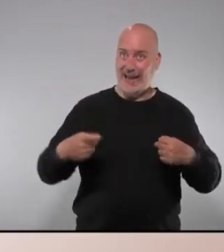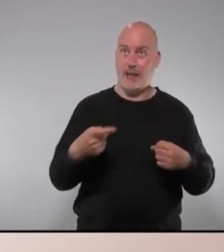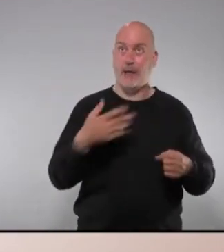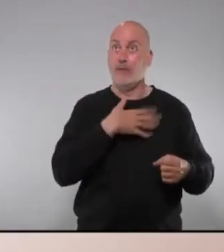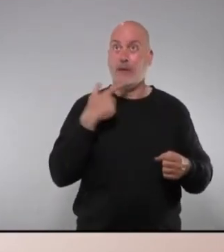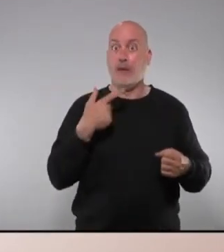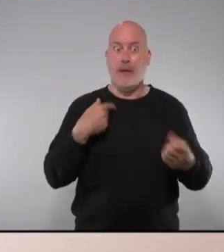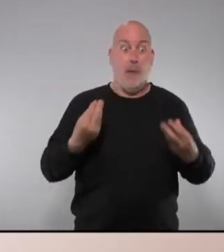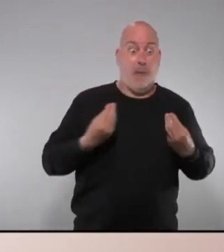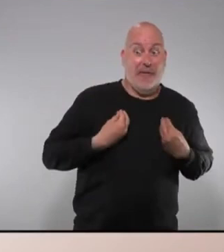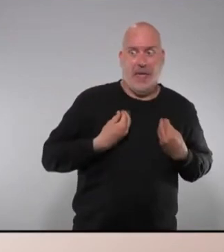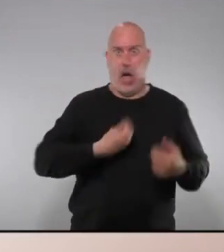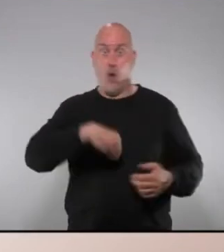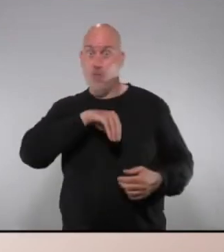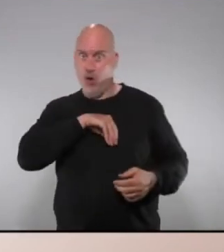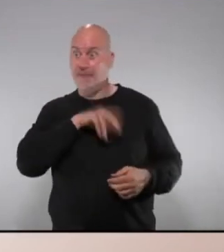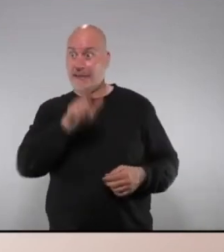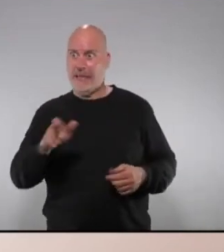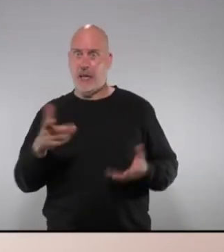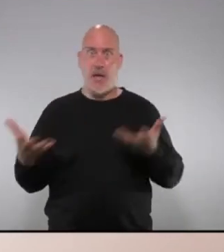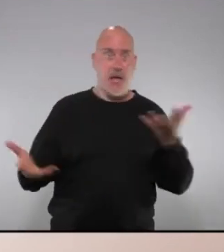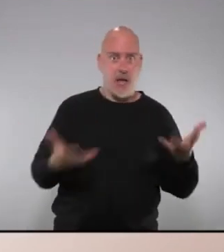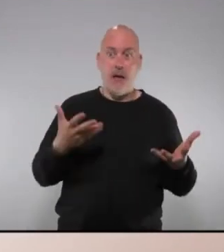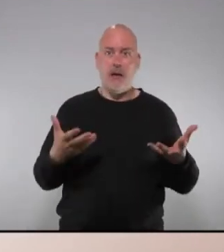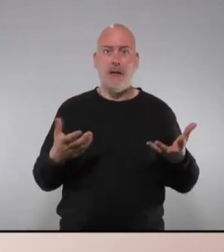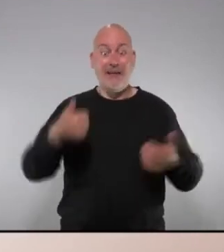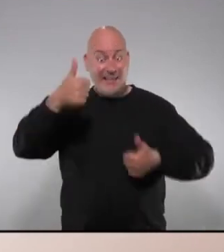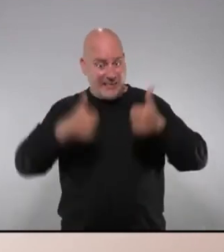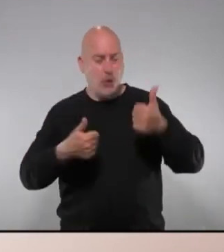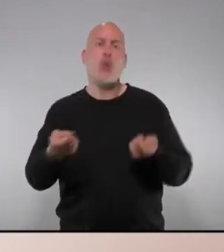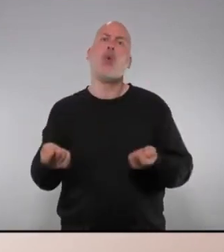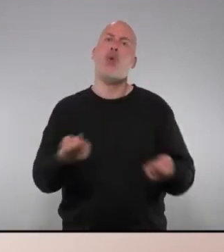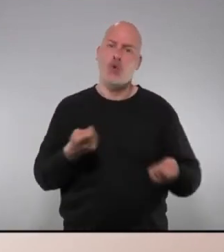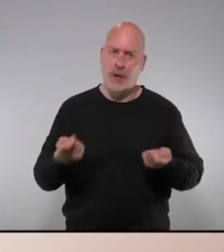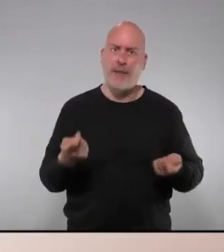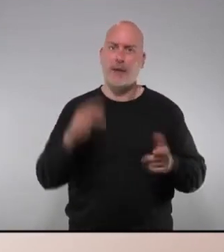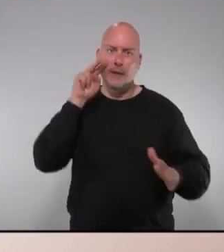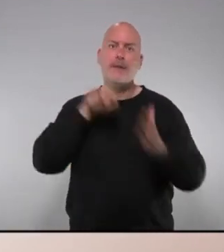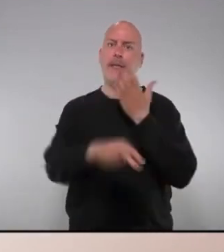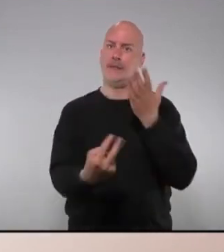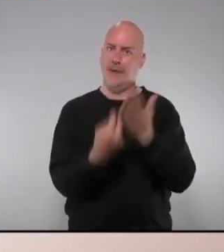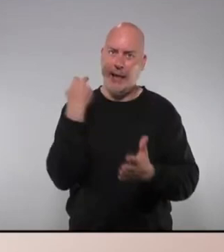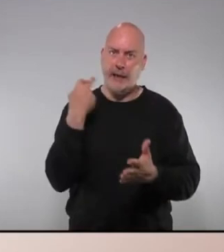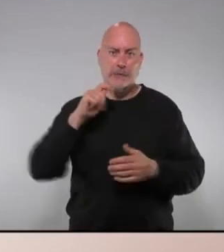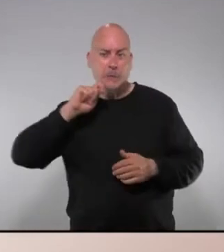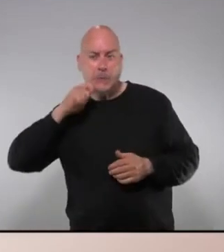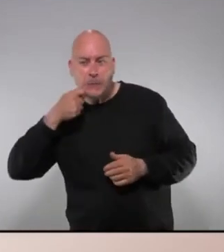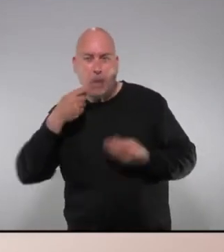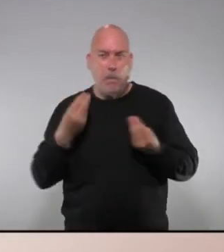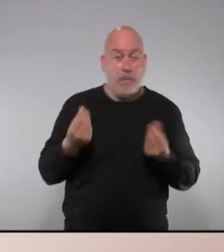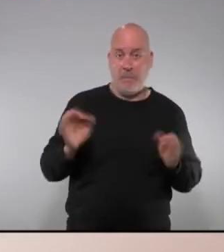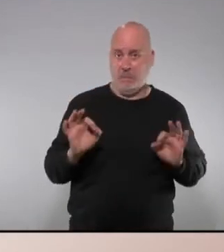diferència entre la vida i la mort de molta gent es facin de manera controlada de manera transparent sense secrets i sense martingales